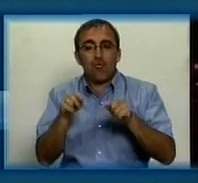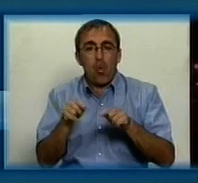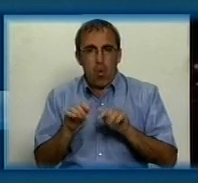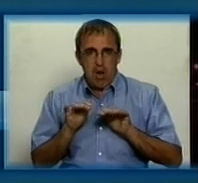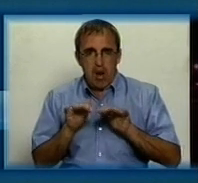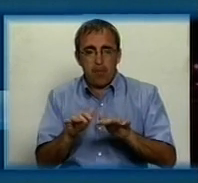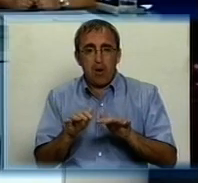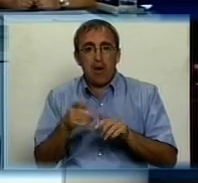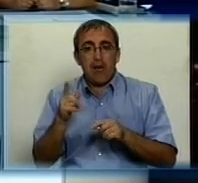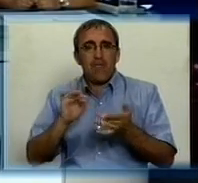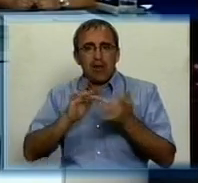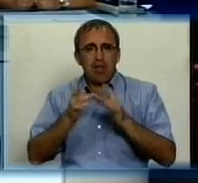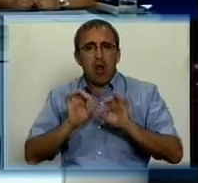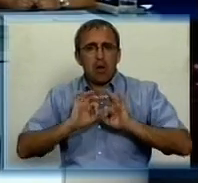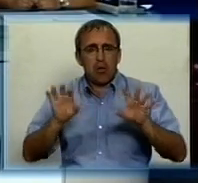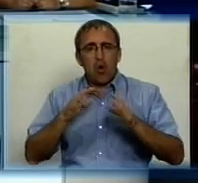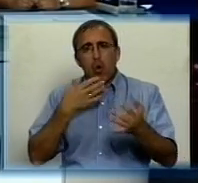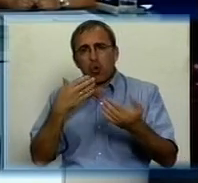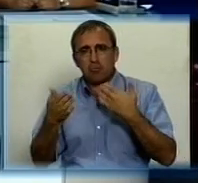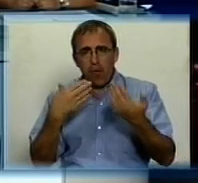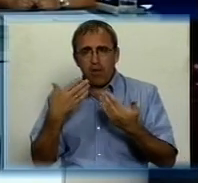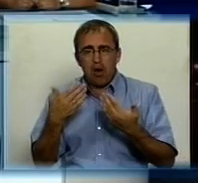Дуже багато в інтернеті про це розмовляють.